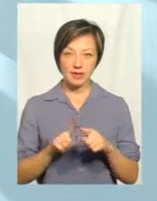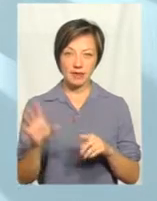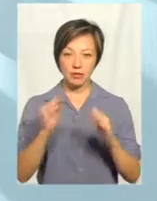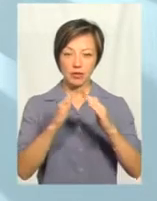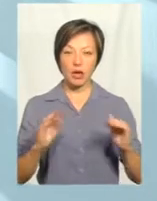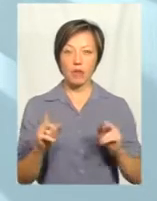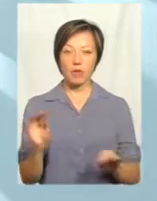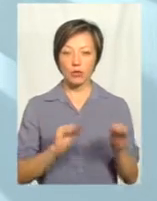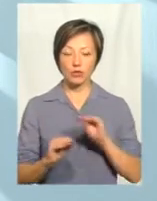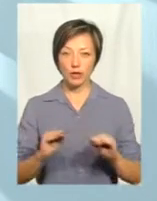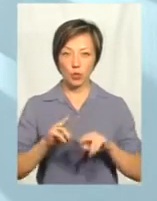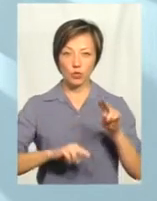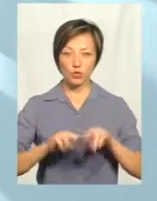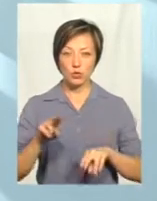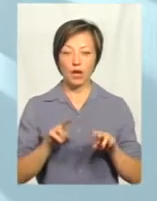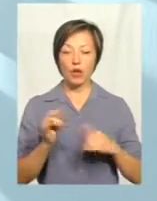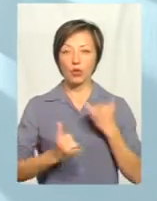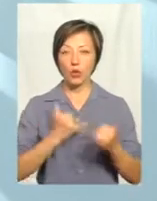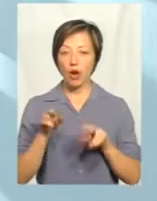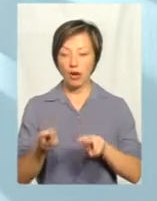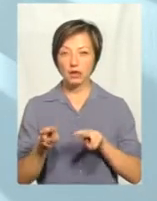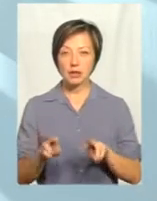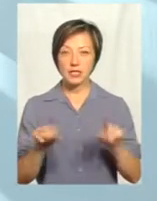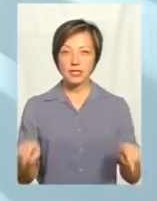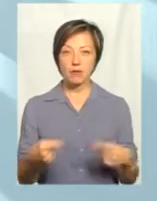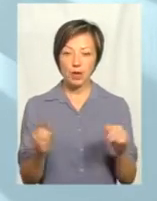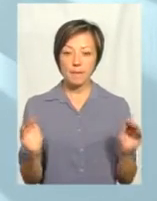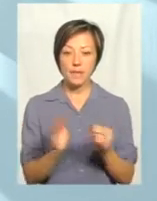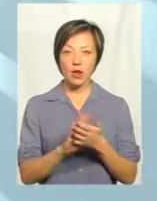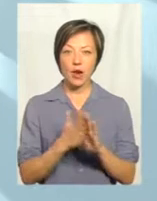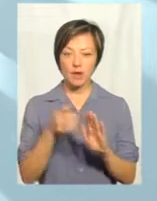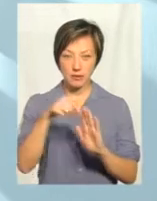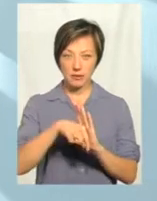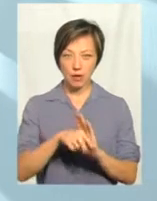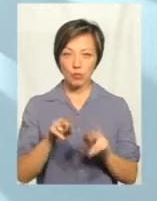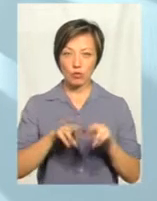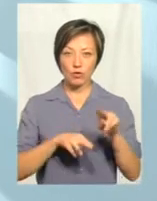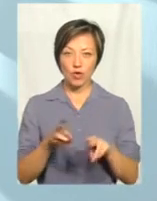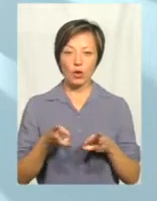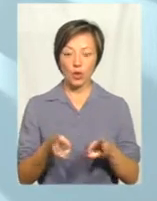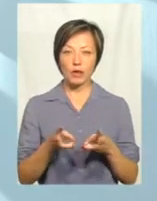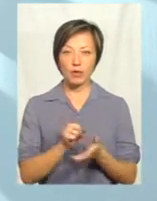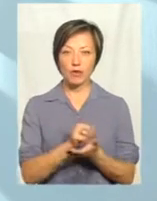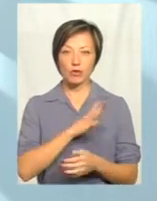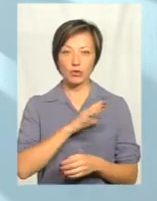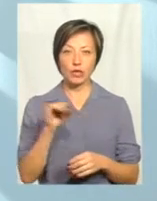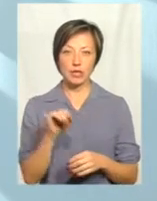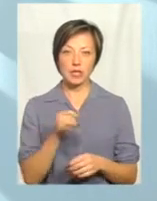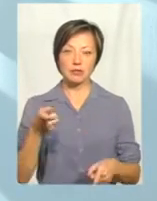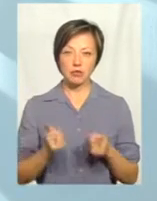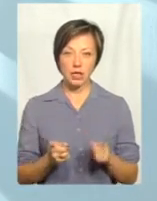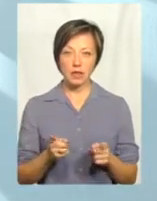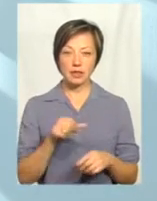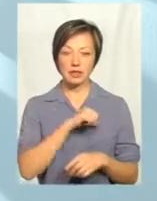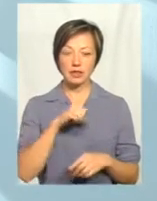як правильно монтувати ці конструкції, як за ними доглядати, як створювати мікроклімат в середині теплиці, як правильно побудувати котельні, повинні бути. І, звичайно,